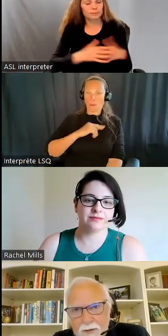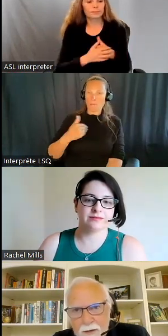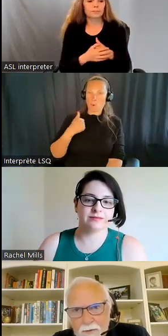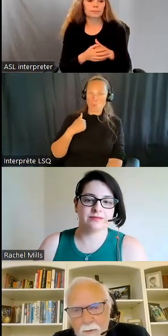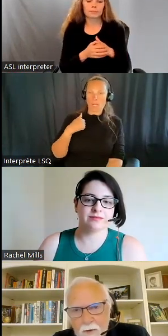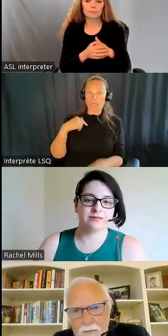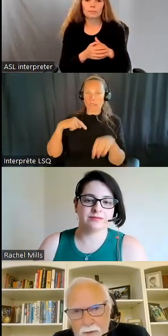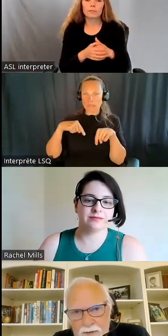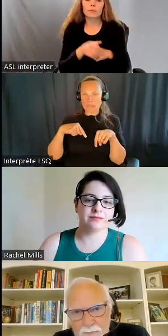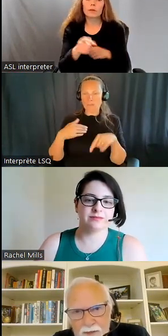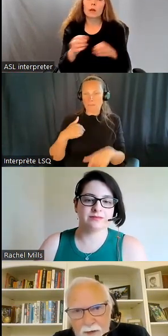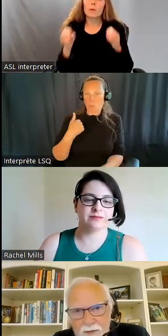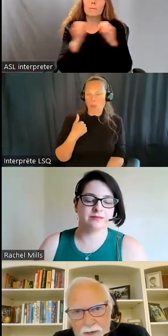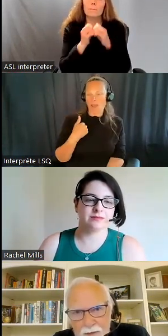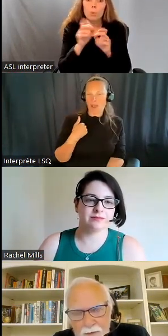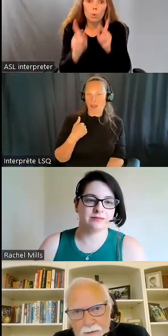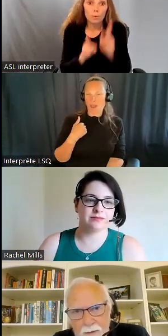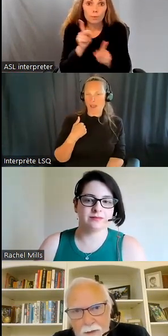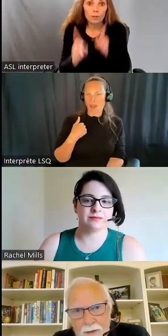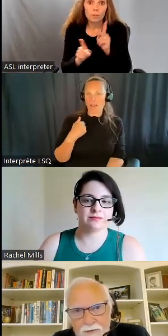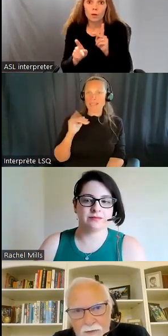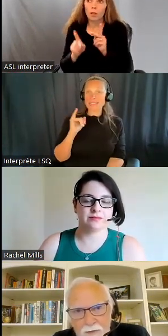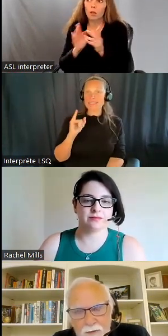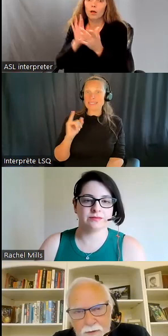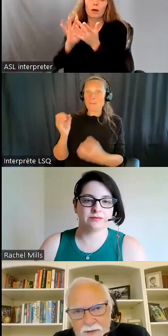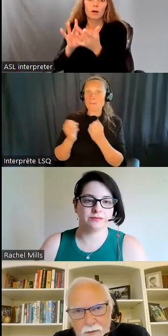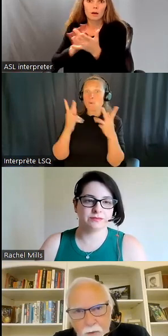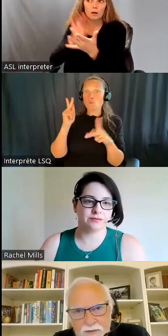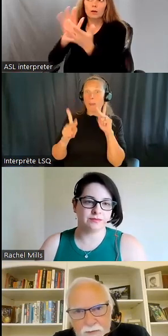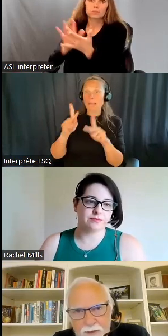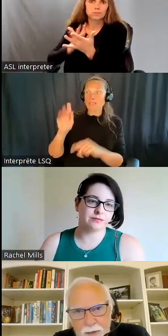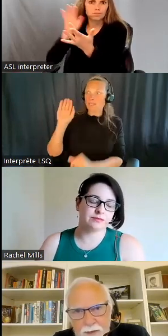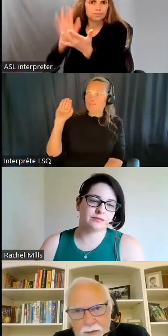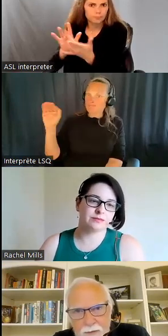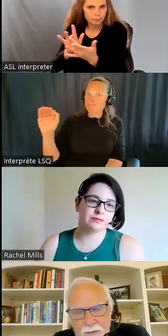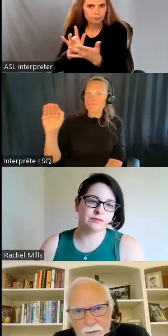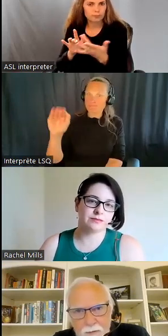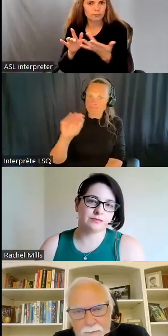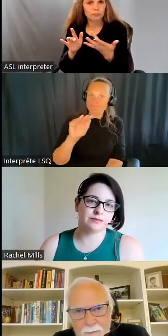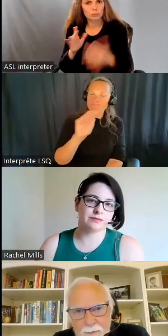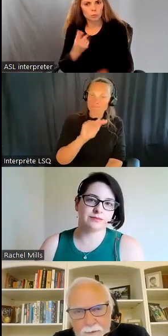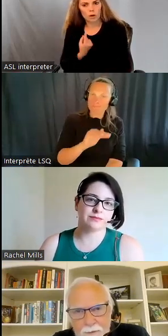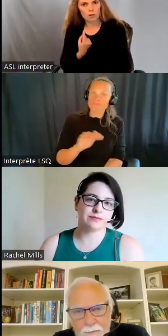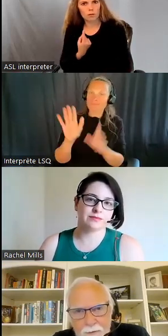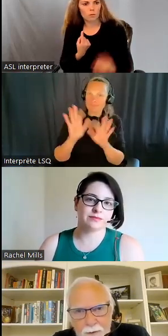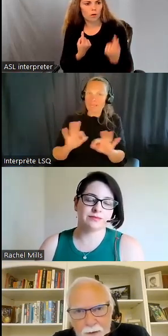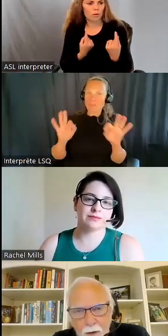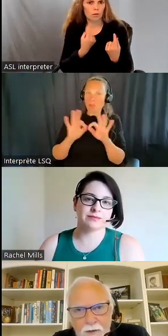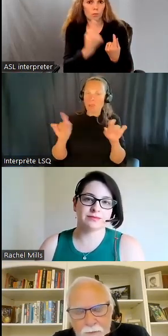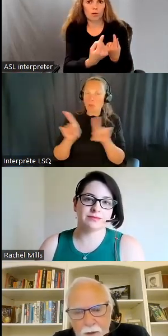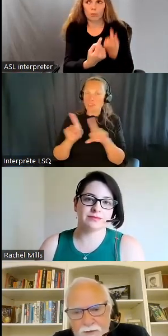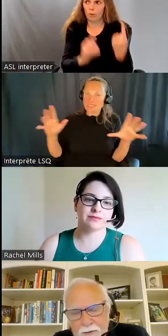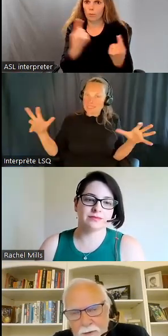je dirais que plus il y a de gens qui parlent, plus il y a des gens qui parlent ensemble en tant que voix unis